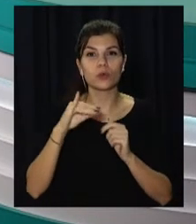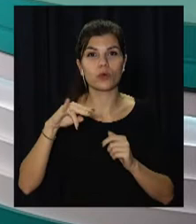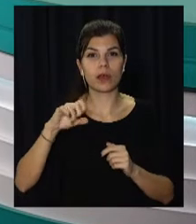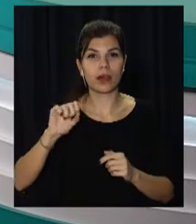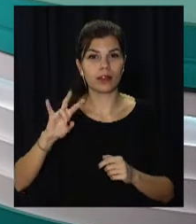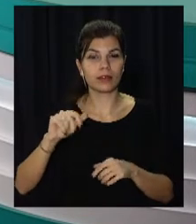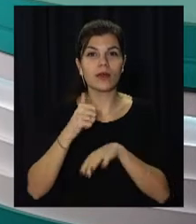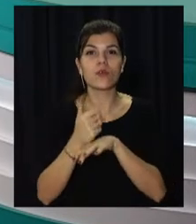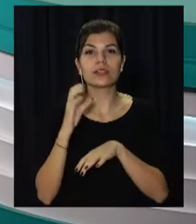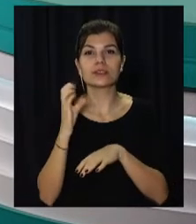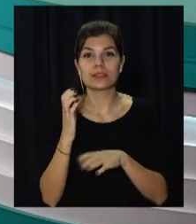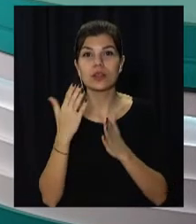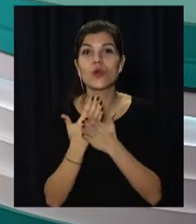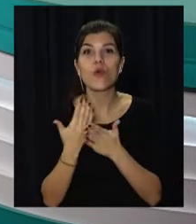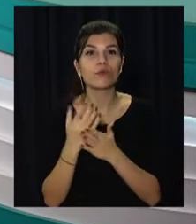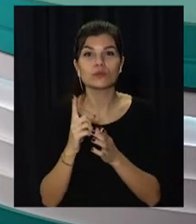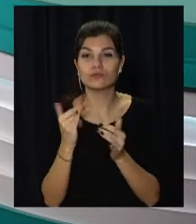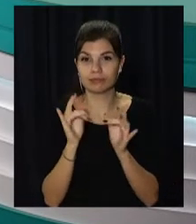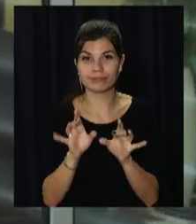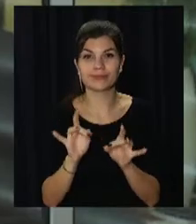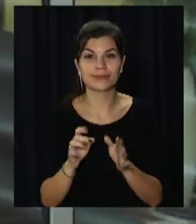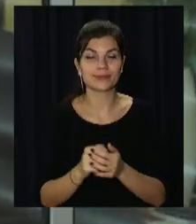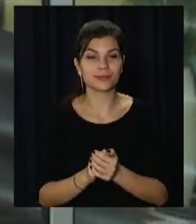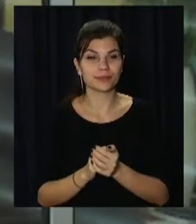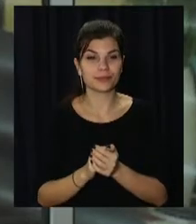І про головні події середи на цю годину – дивіться далі.